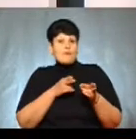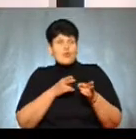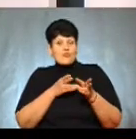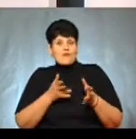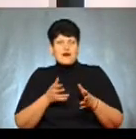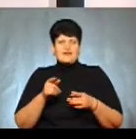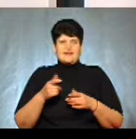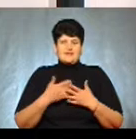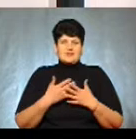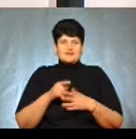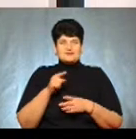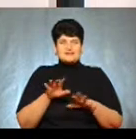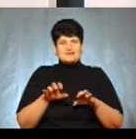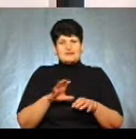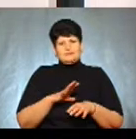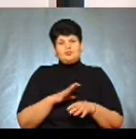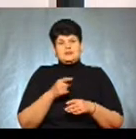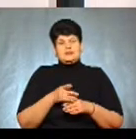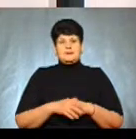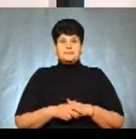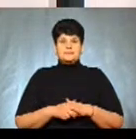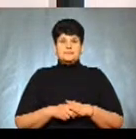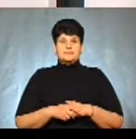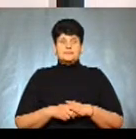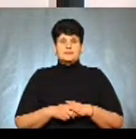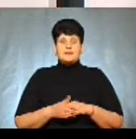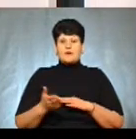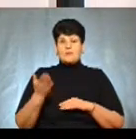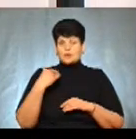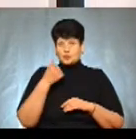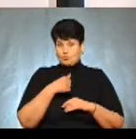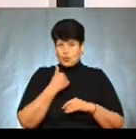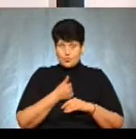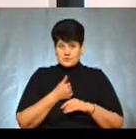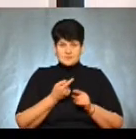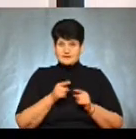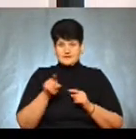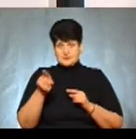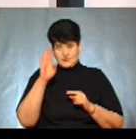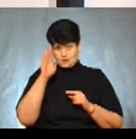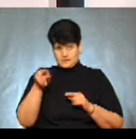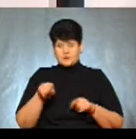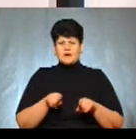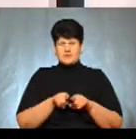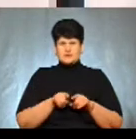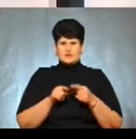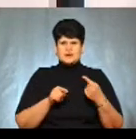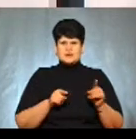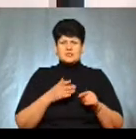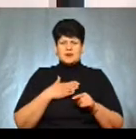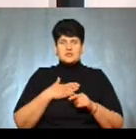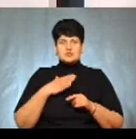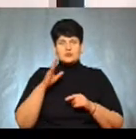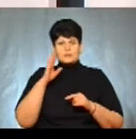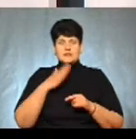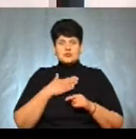чи просто щось, ну, ці тварини там були, ну, тобто птиця. В минулому році не цей чоловік, і інший, також цей самий наш хлопець